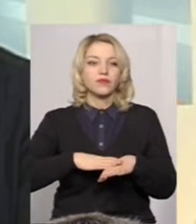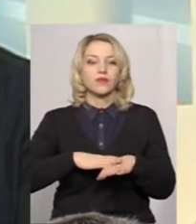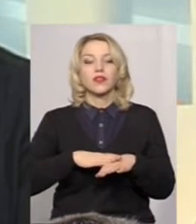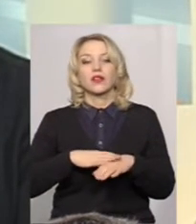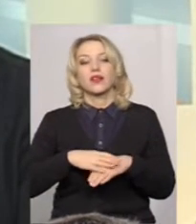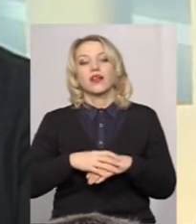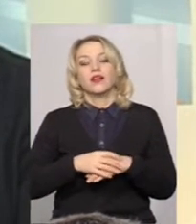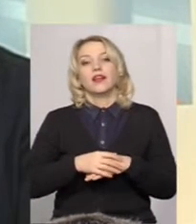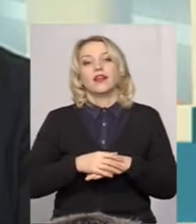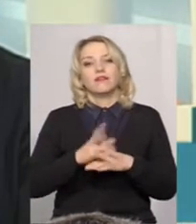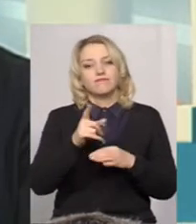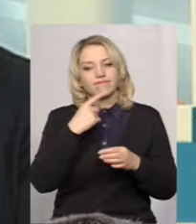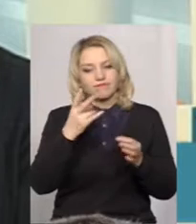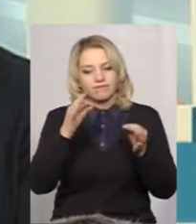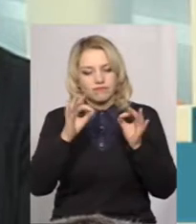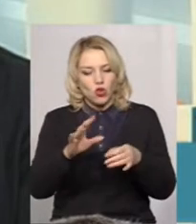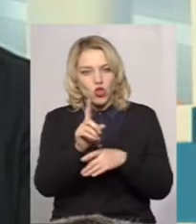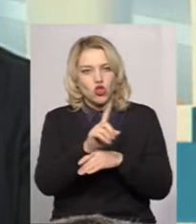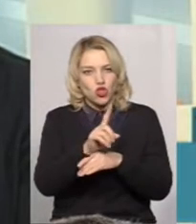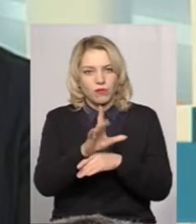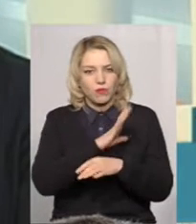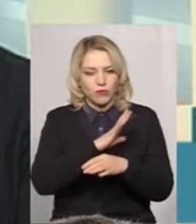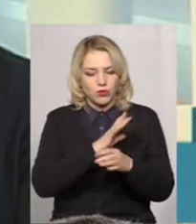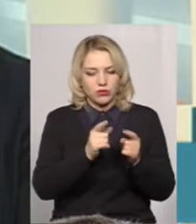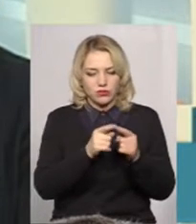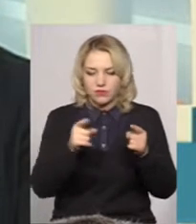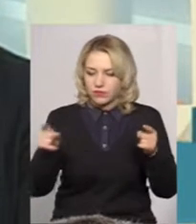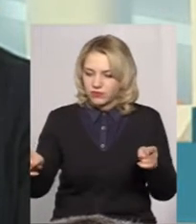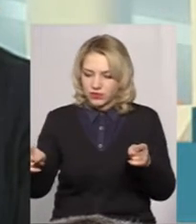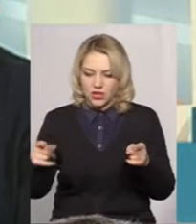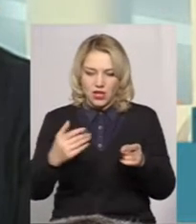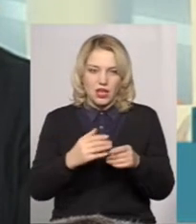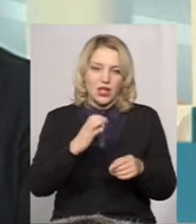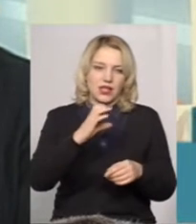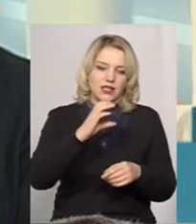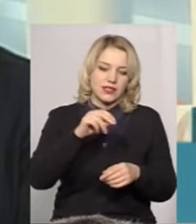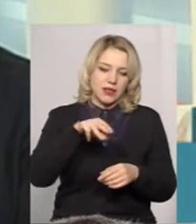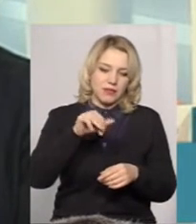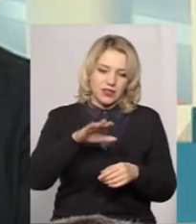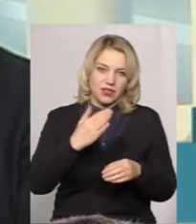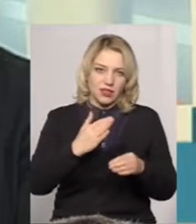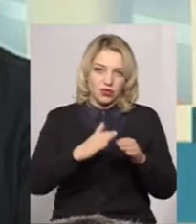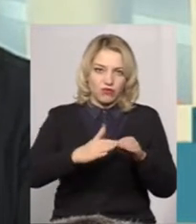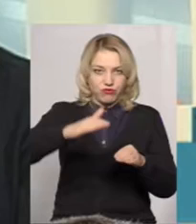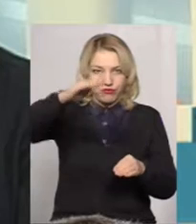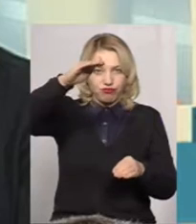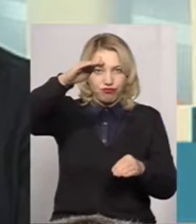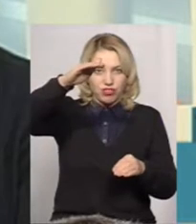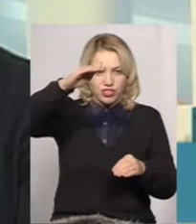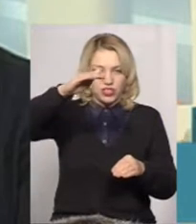маю на увазі на нормативній відстані один від іншого. Ще якщо септик розміщують трохи вище по горизонту, ніж